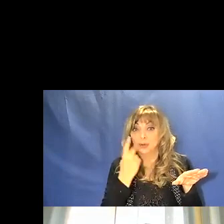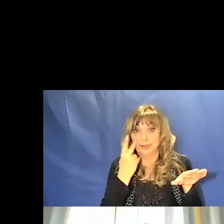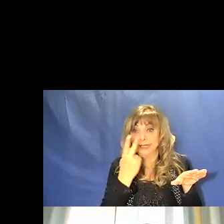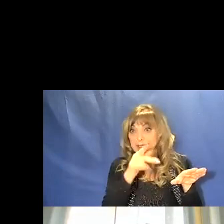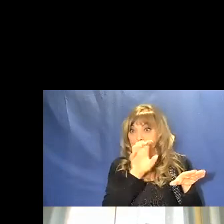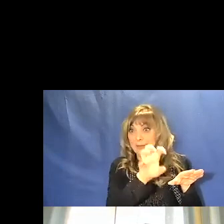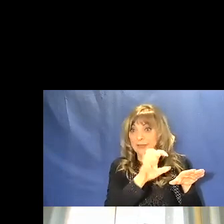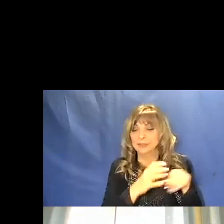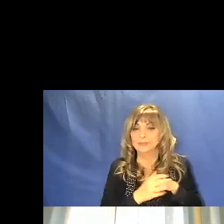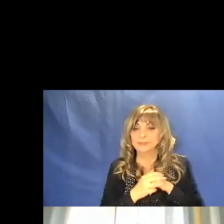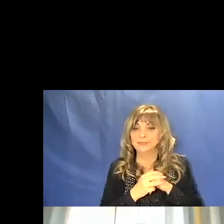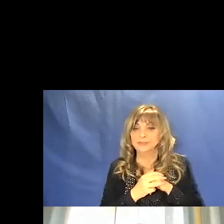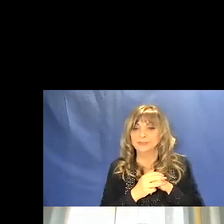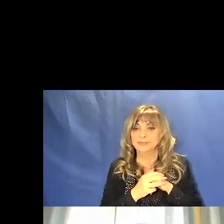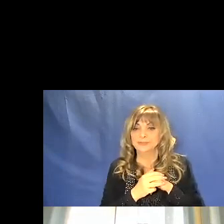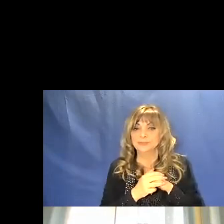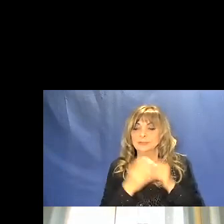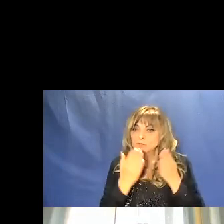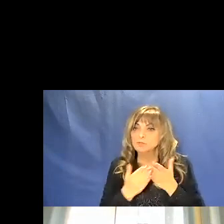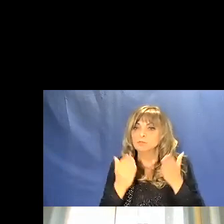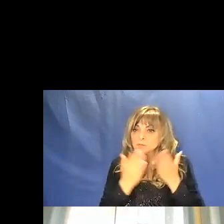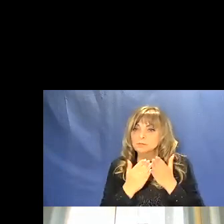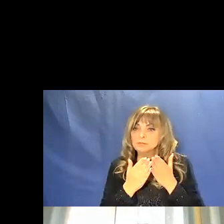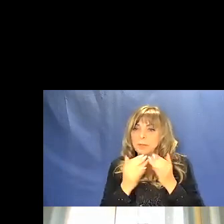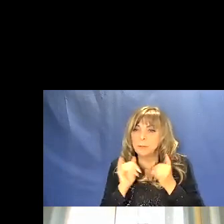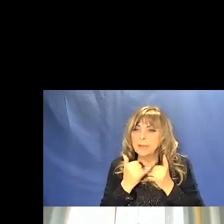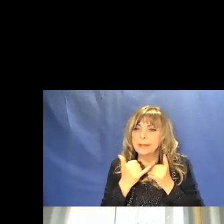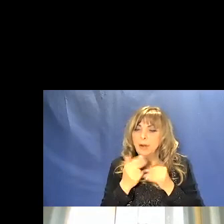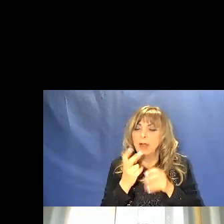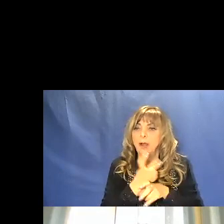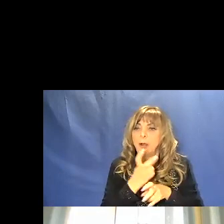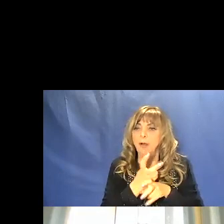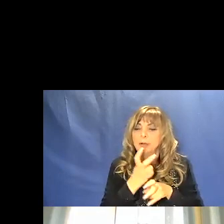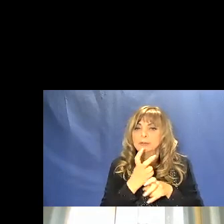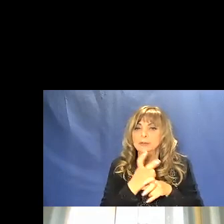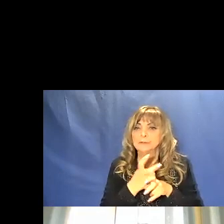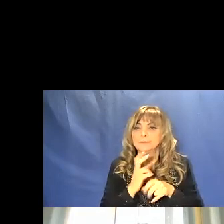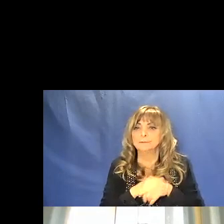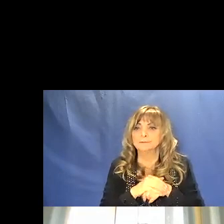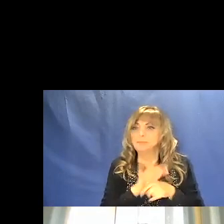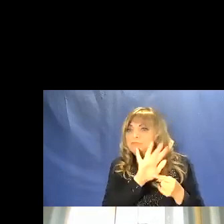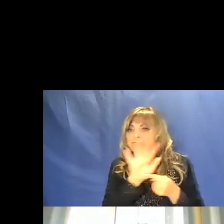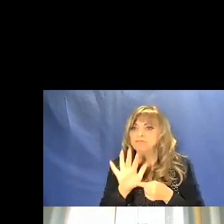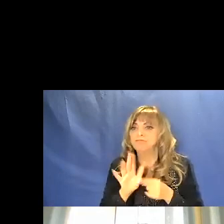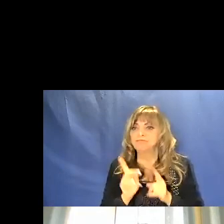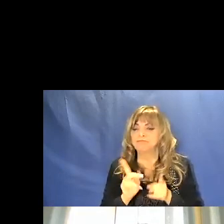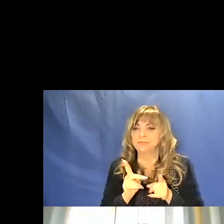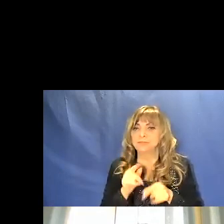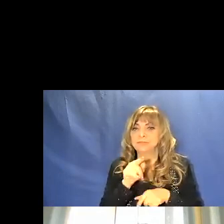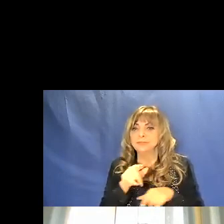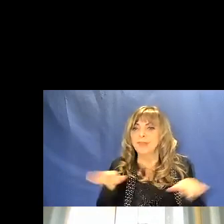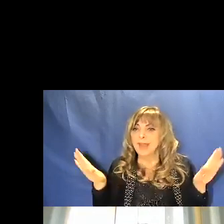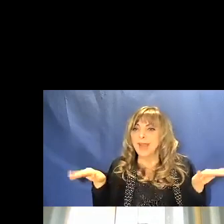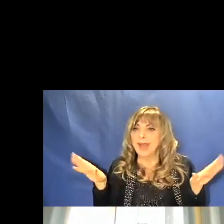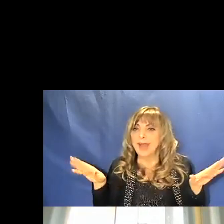e lo studio di dettaglio delle ossa ha fatto ha dimostrato che queste ali